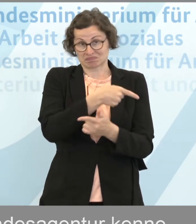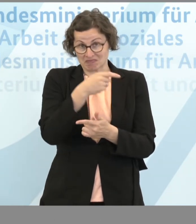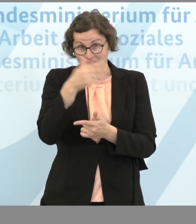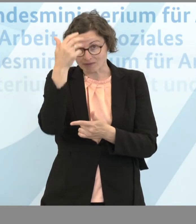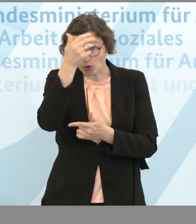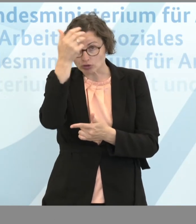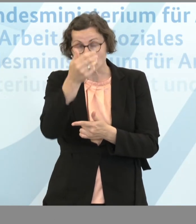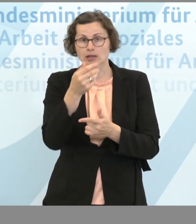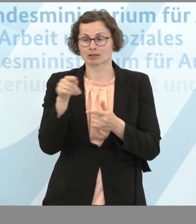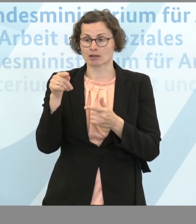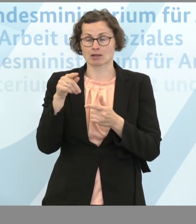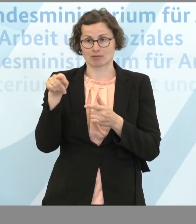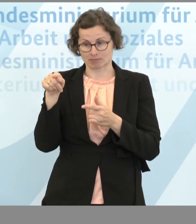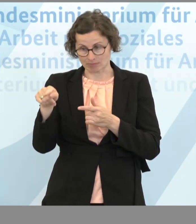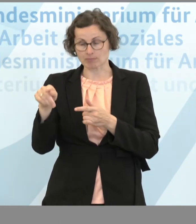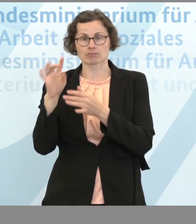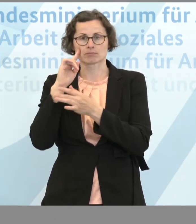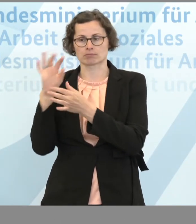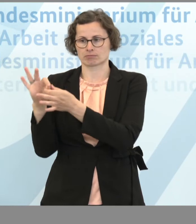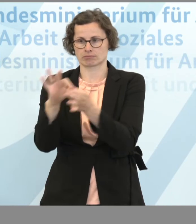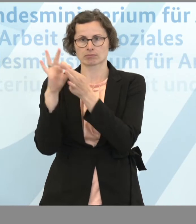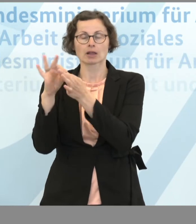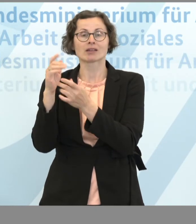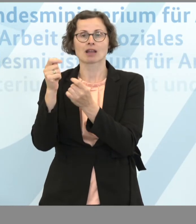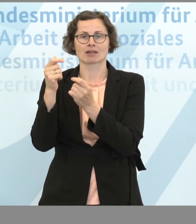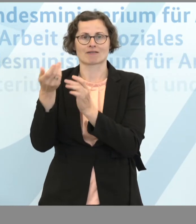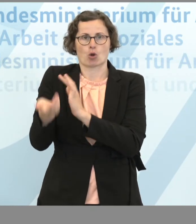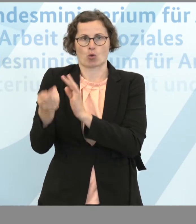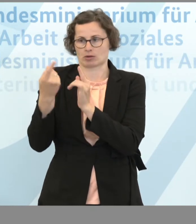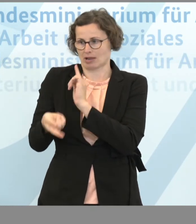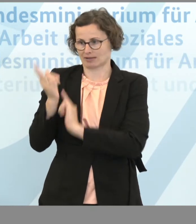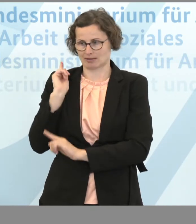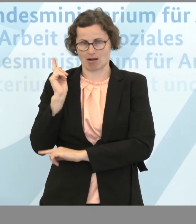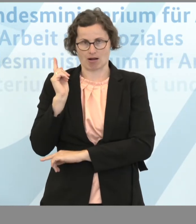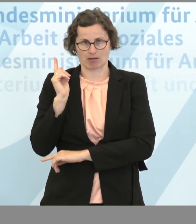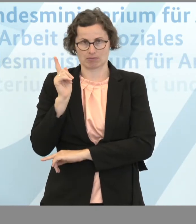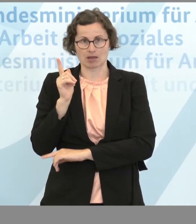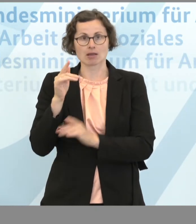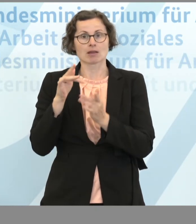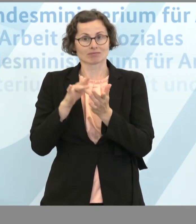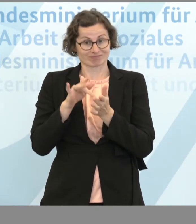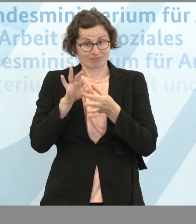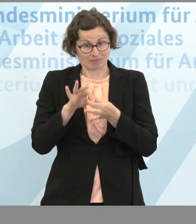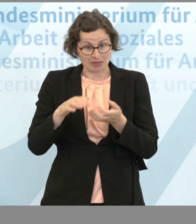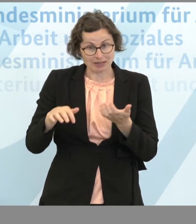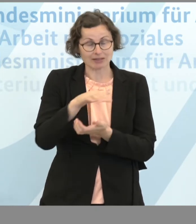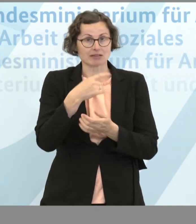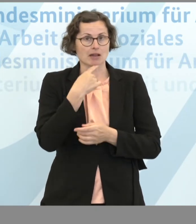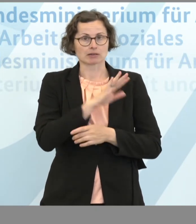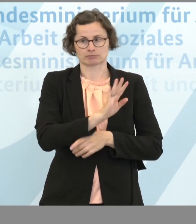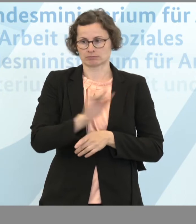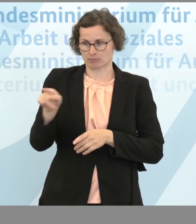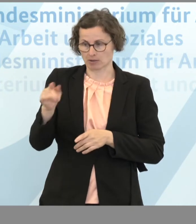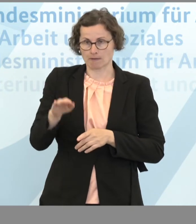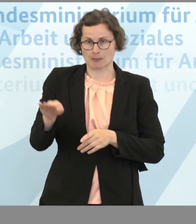Anhebung nicht an den Tarifwürden vor dem letzten Jahr anzufassen und die Anhebung auf die Krise zu sagen, die Anhebung müsste jetzt